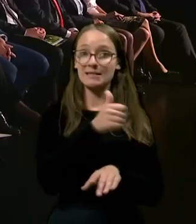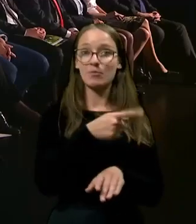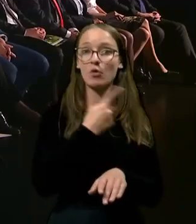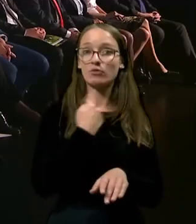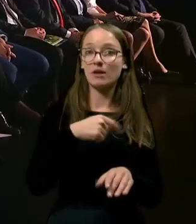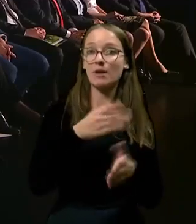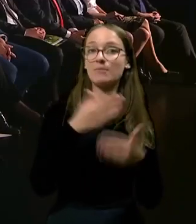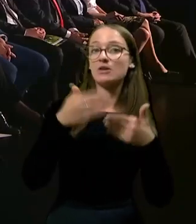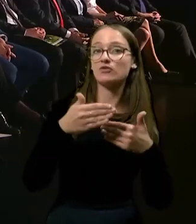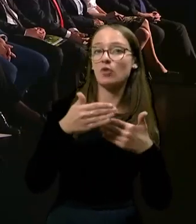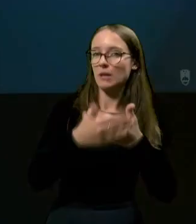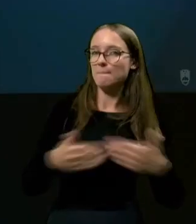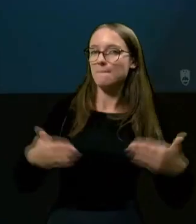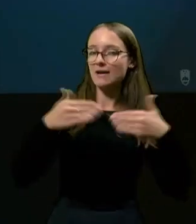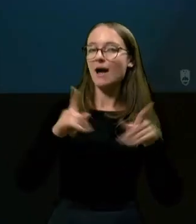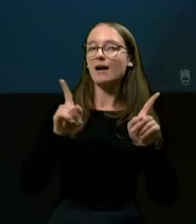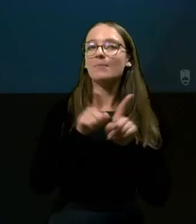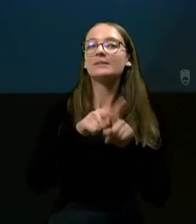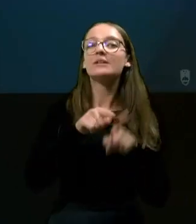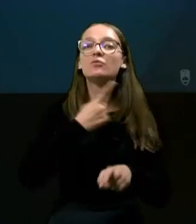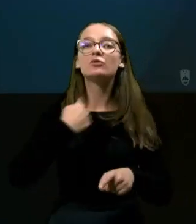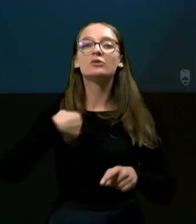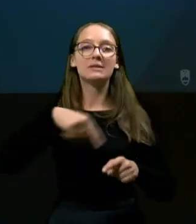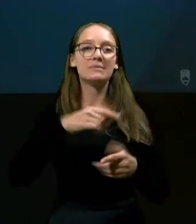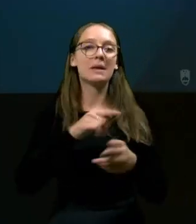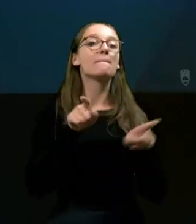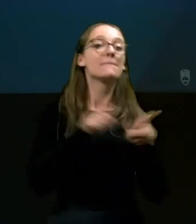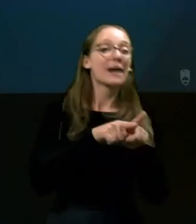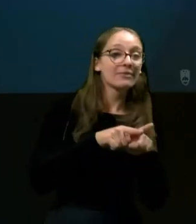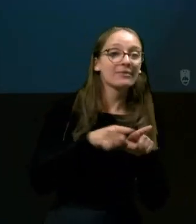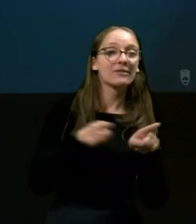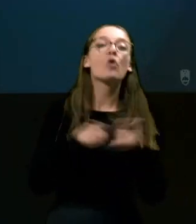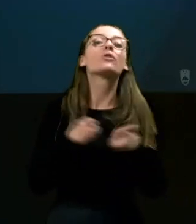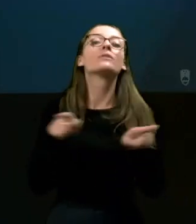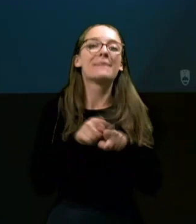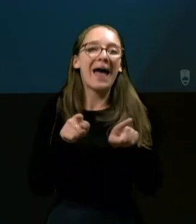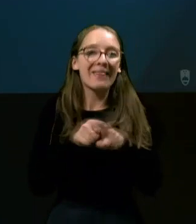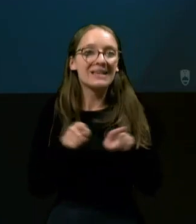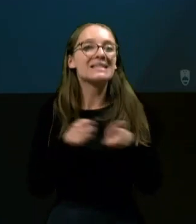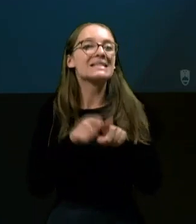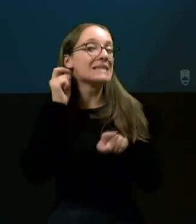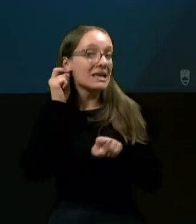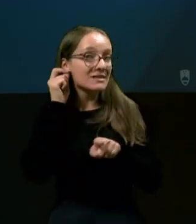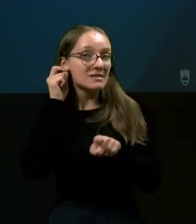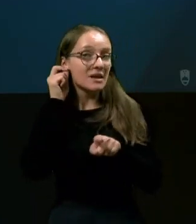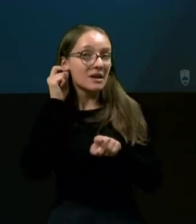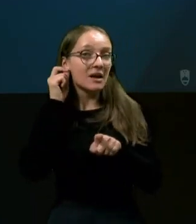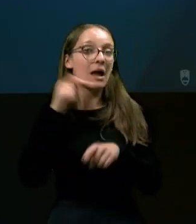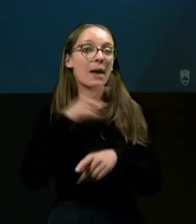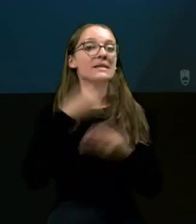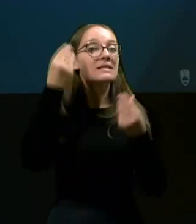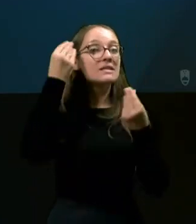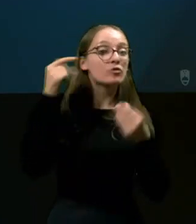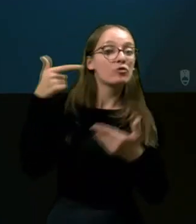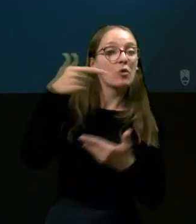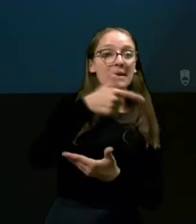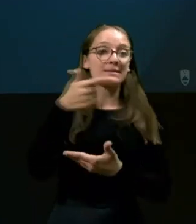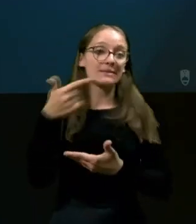je sosed najak, da so se tudi mi, brat, brat, sestra, sestra, ker se spoštujemo